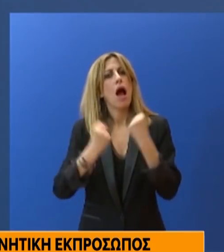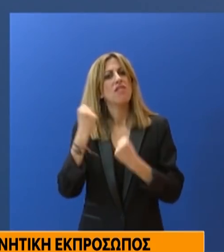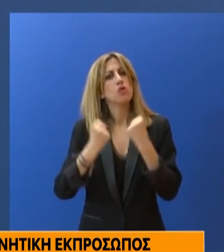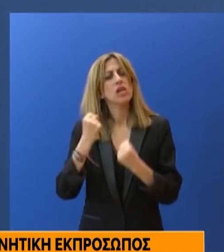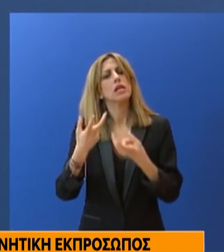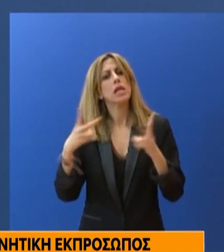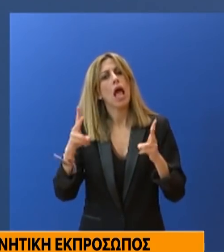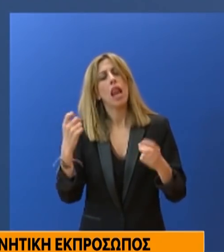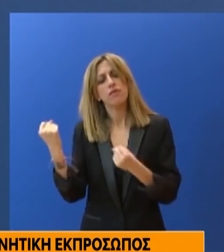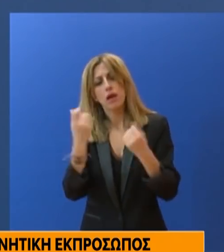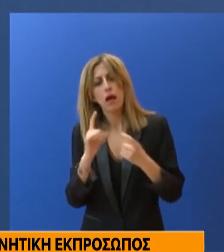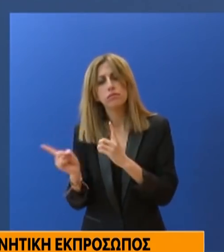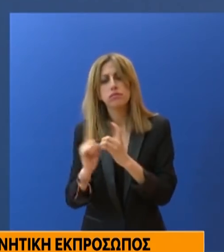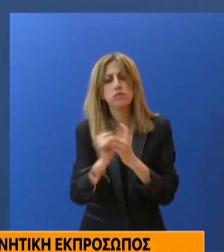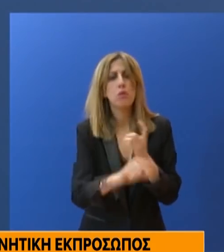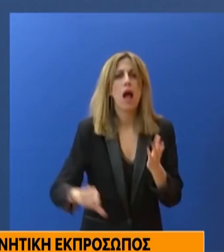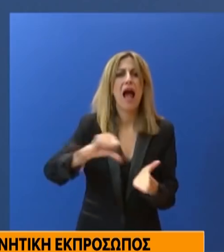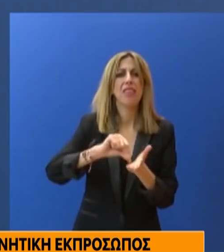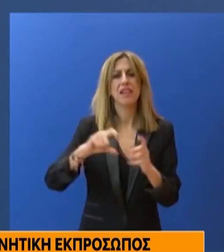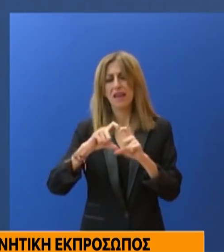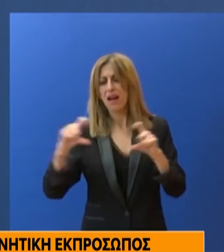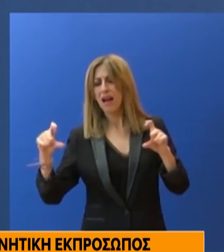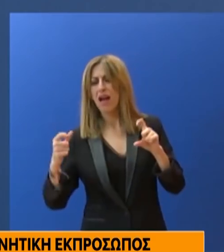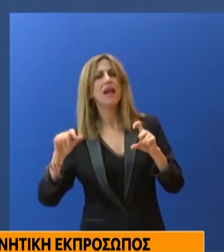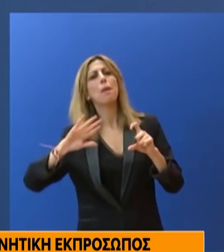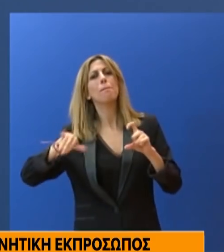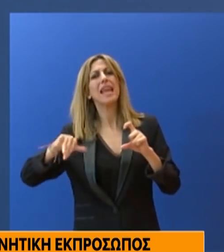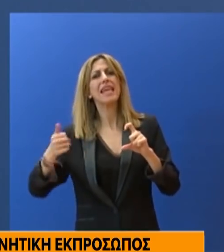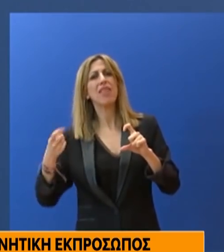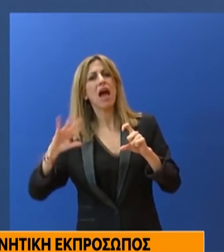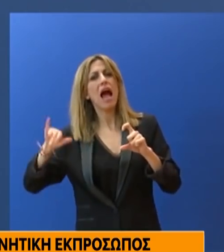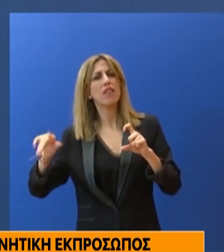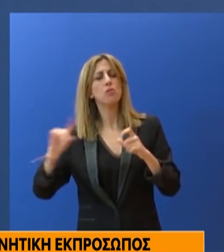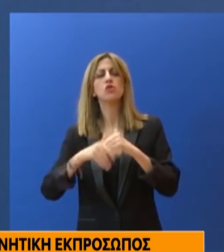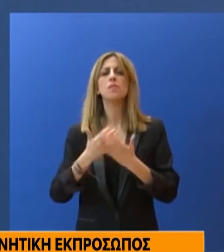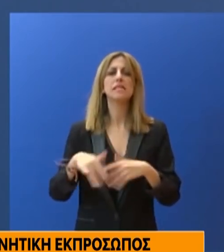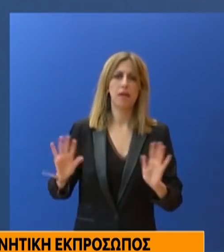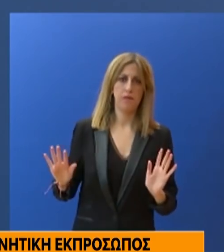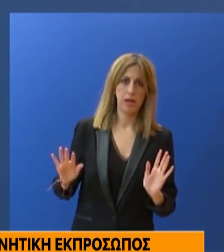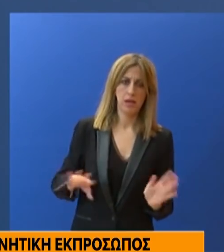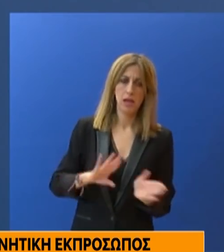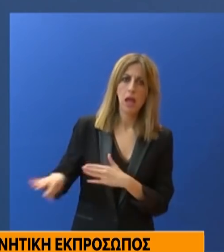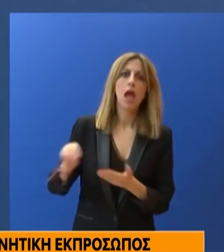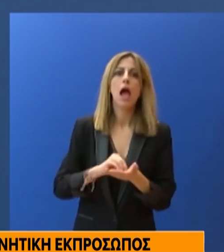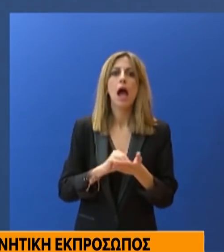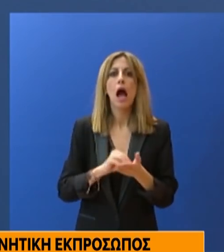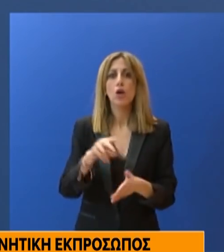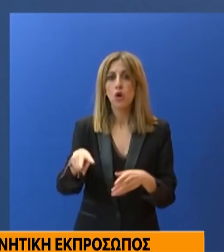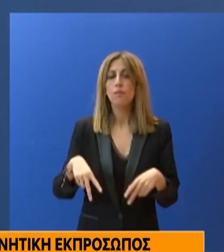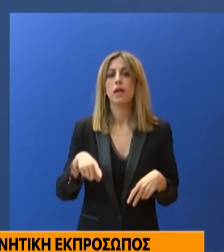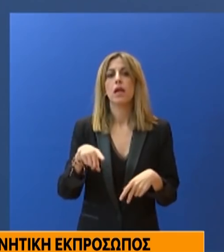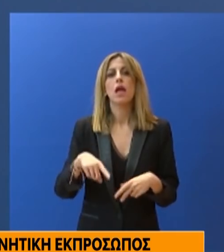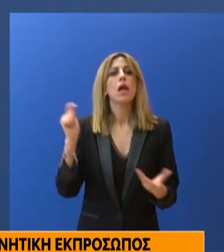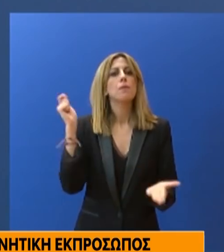Επιπλέον, αναστέλλεται για δύο εβδομάδες από το Υπουργείο Αγροτικής Ανάπτυξης η υποβολή δηλώσεων ΩΣΔΕ.